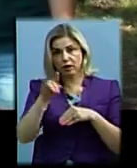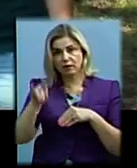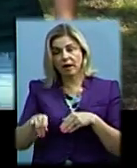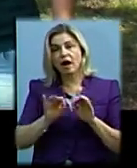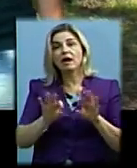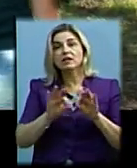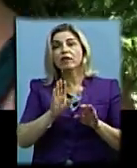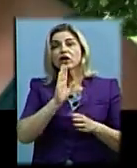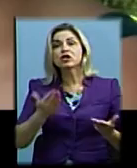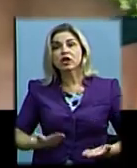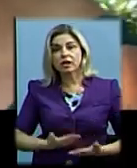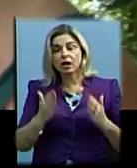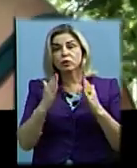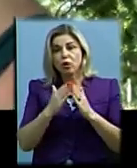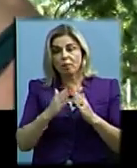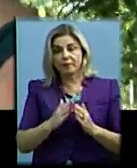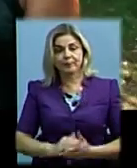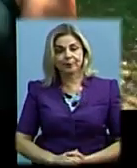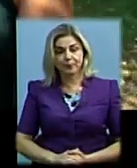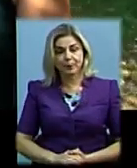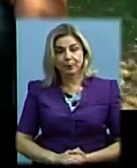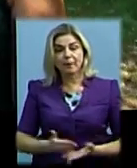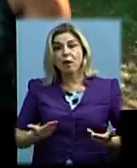розповідає жителька будинку Вікторія Попова.